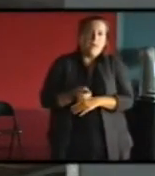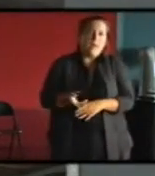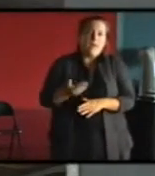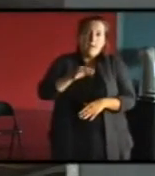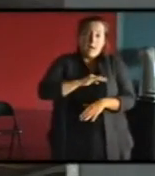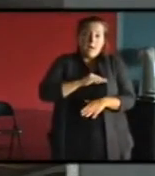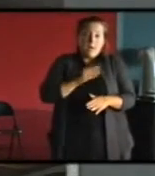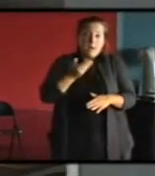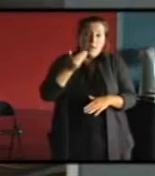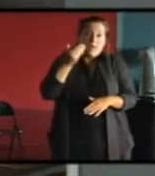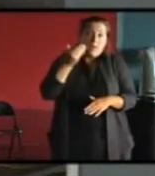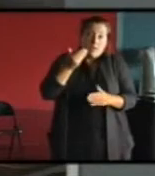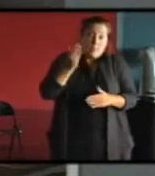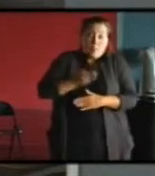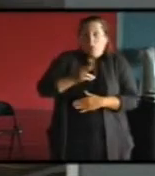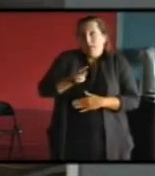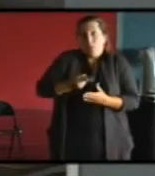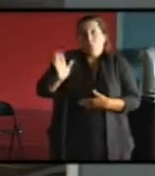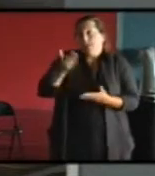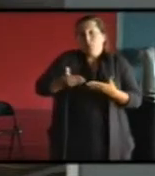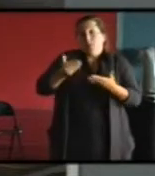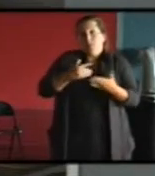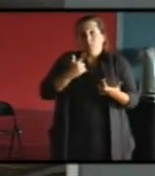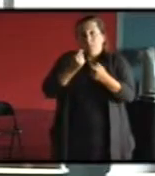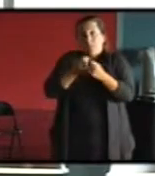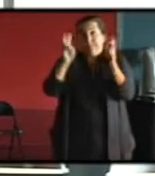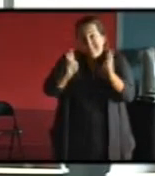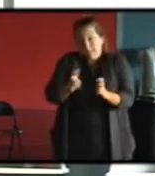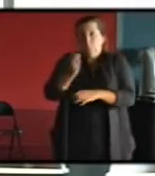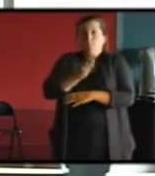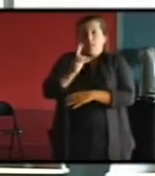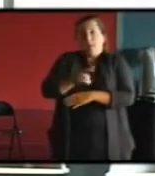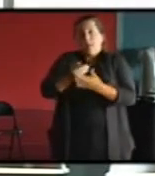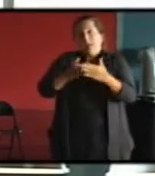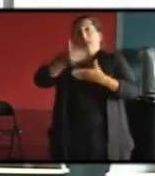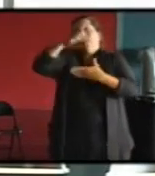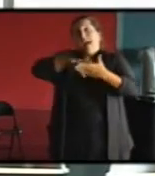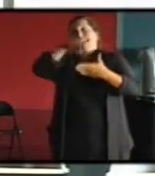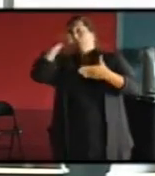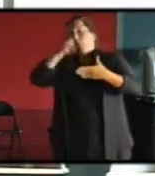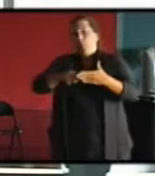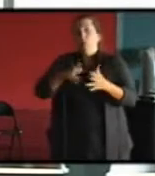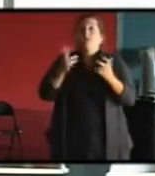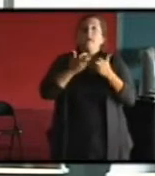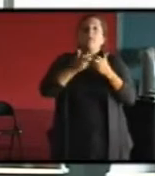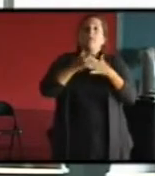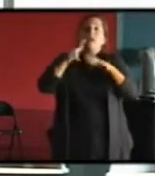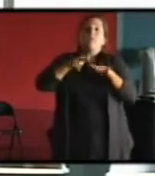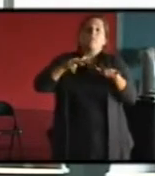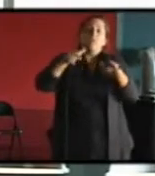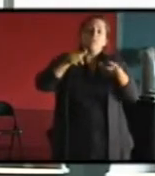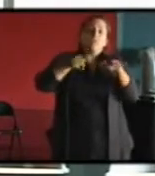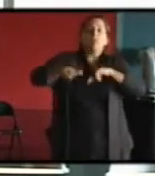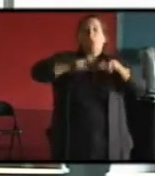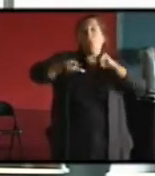est vraiment dans une nécessité de faire baisser encore plus fortement la consommation.'est le cas, par exemple, sur le logement social.